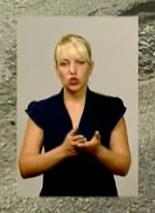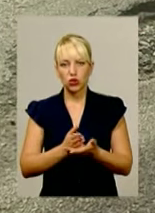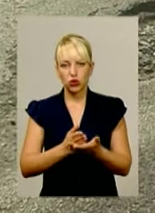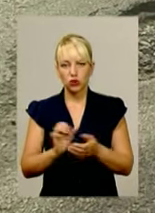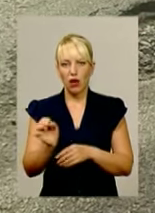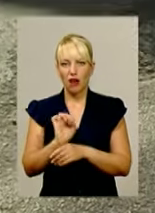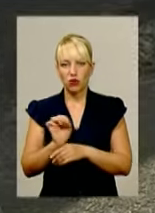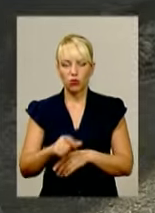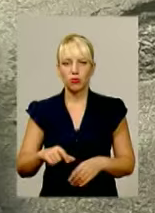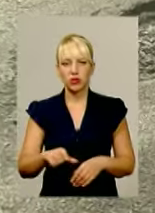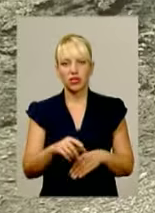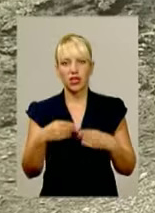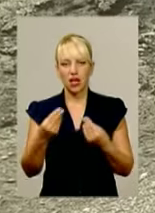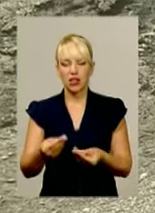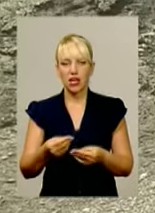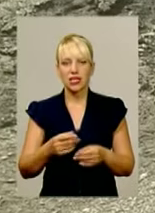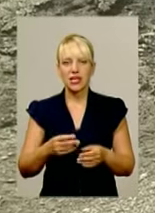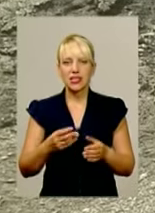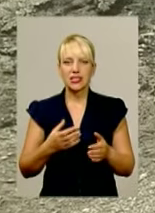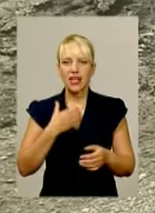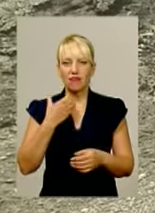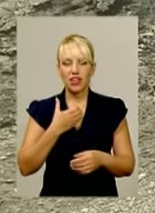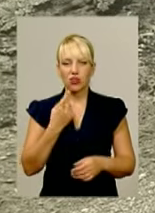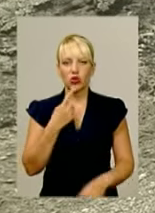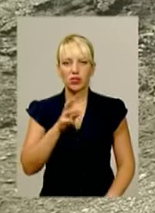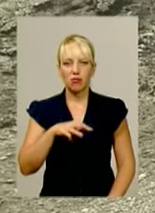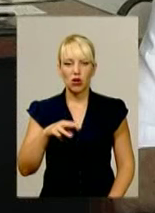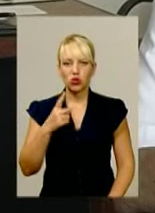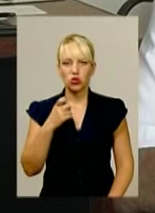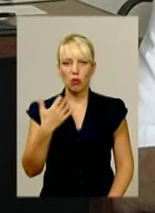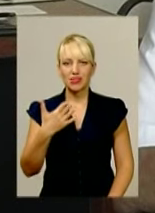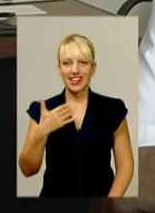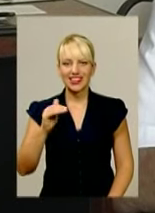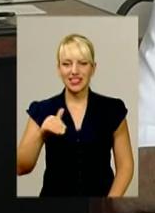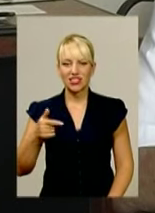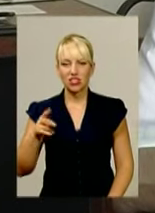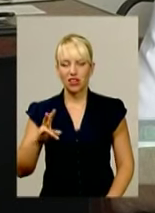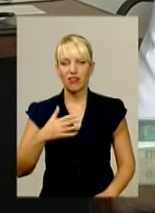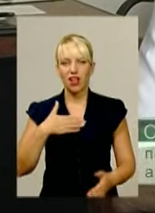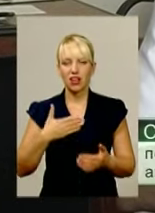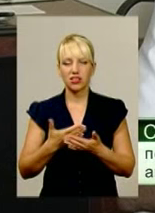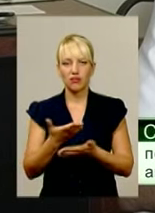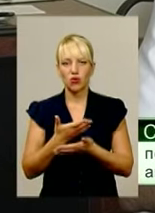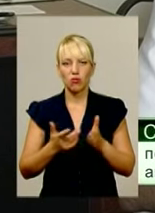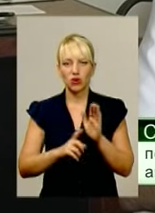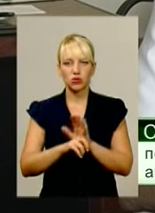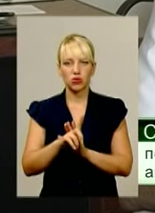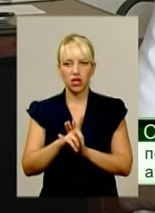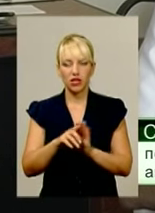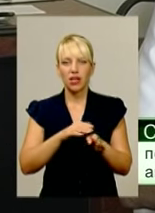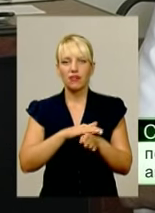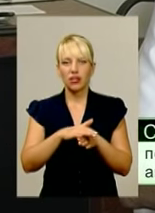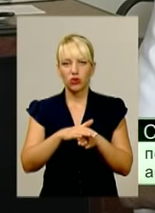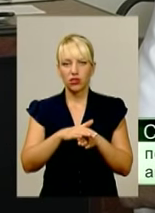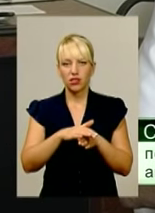Юнікобуду завдаток у розмірі 1 мільйона 150 тисяч гривень. Дуже активно вони розпочали, виконали